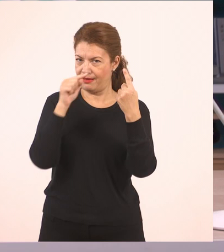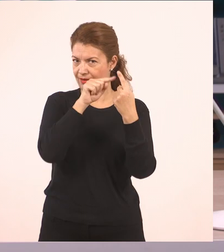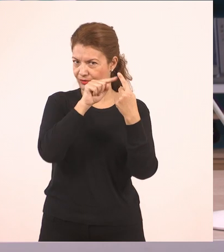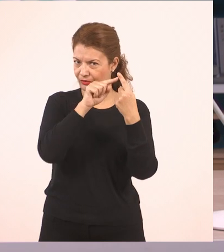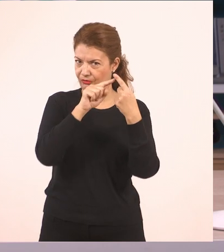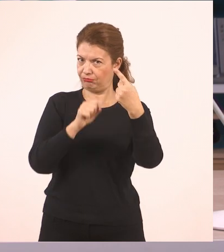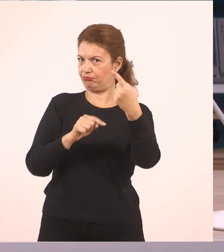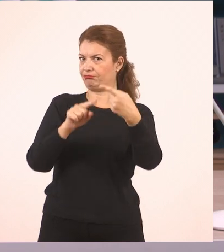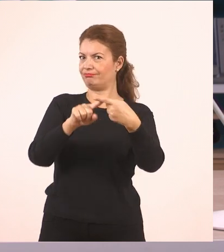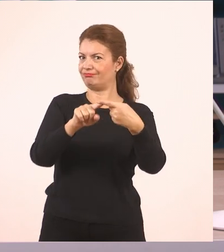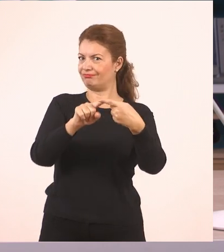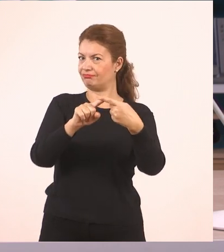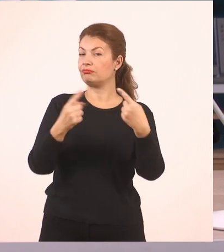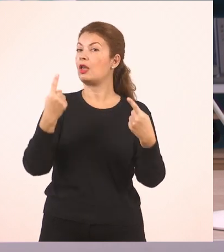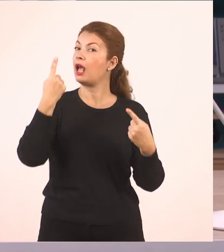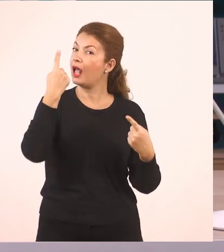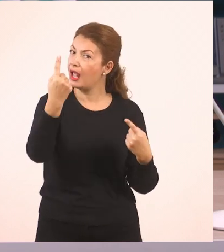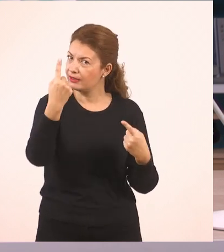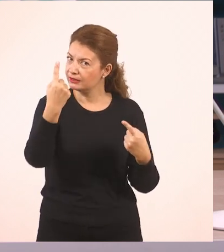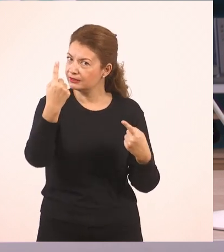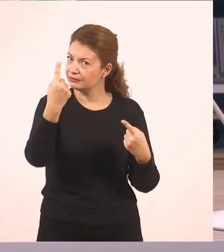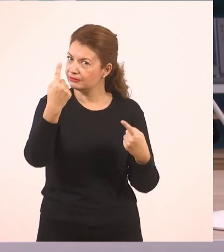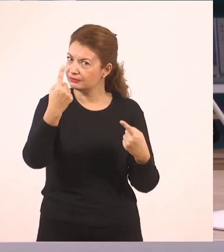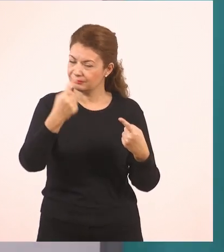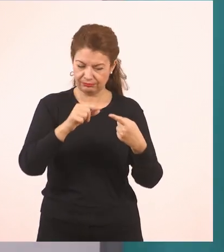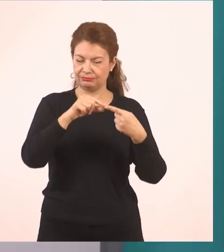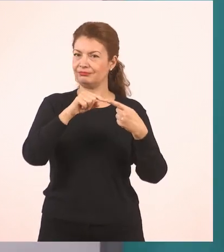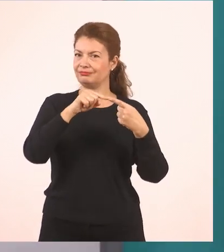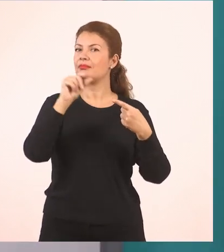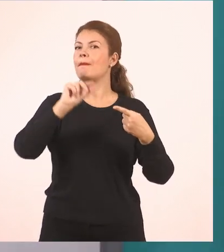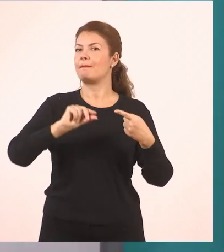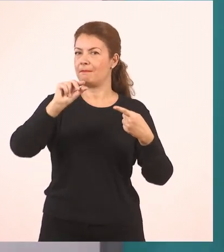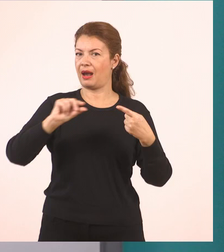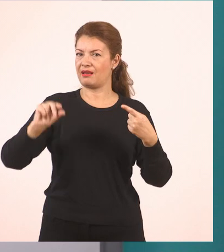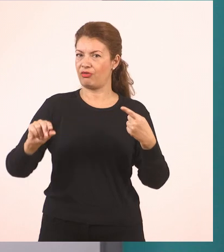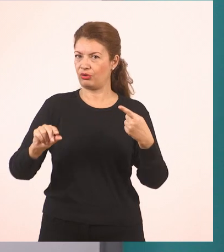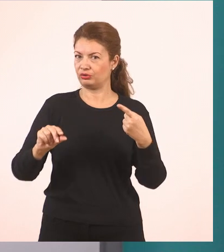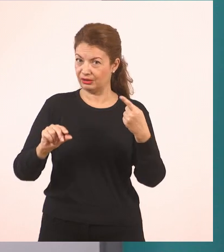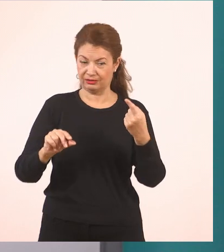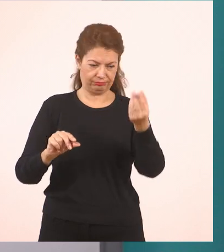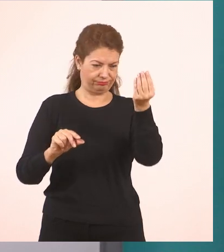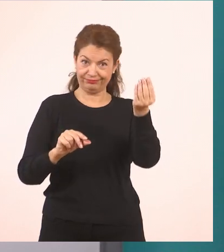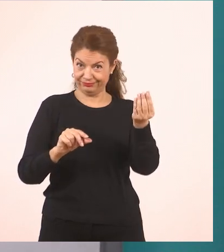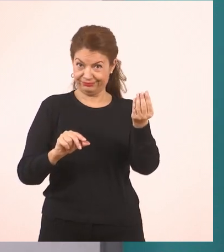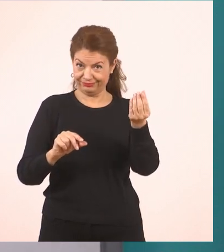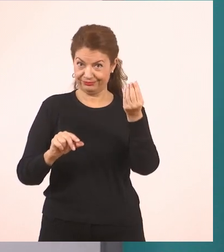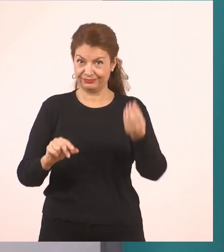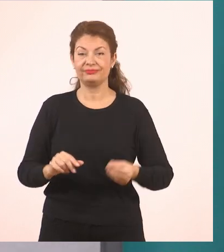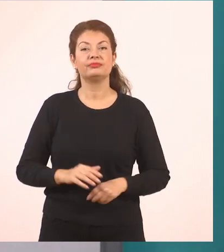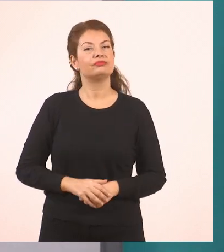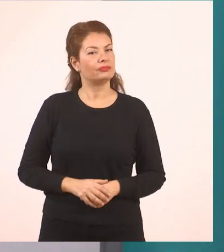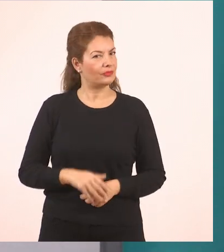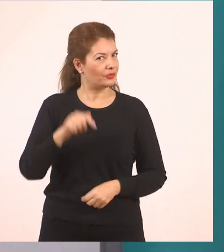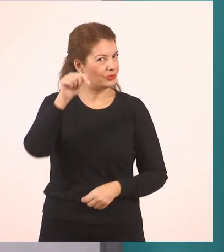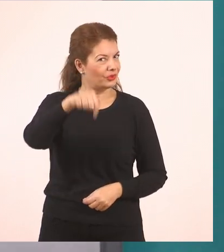με την παλάμη, έναν αντικείμενο στην άλλη μου παλάμη. Και για